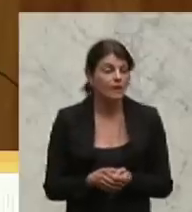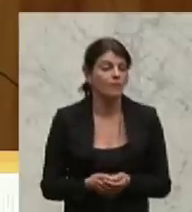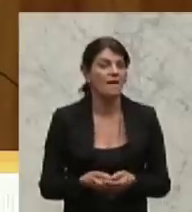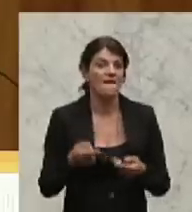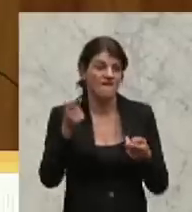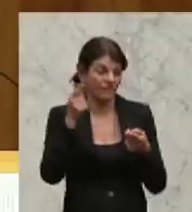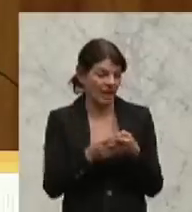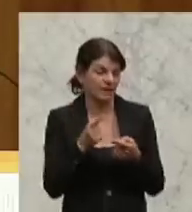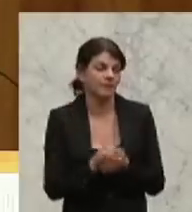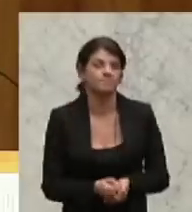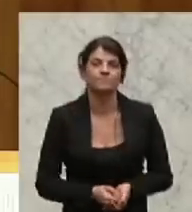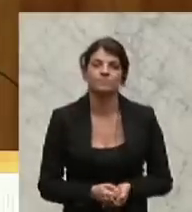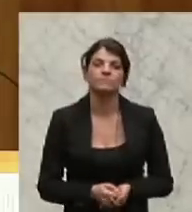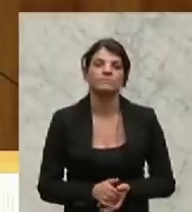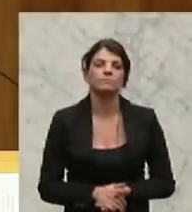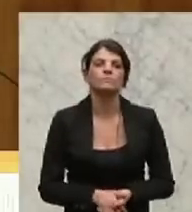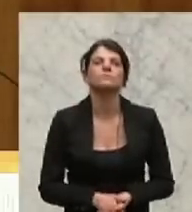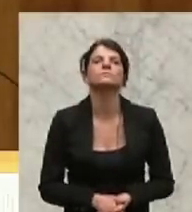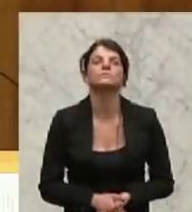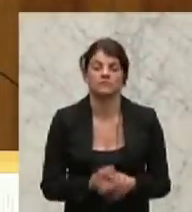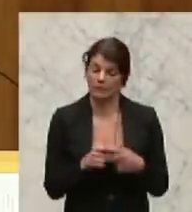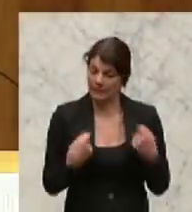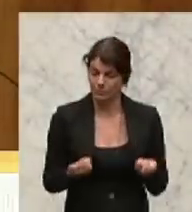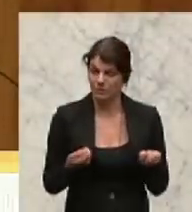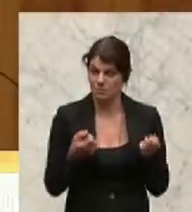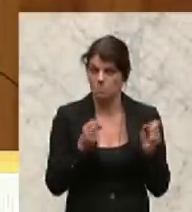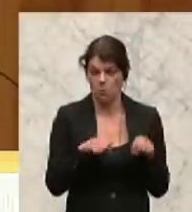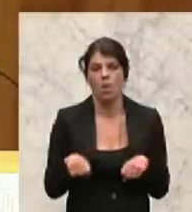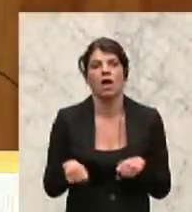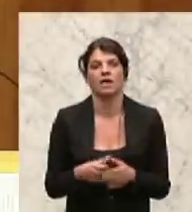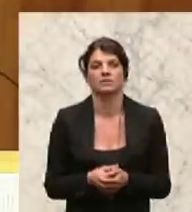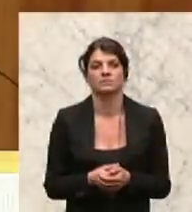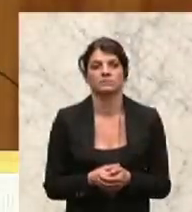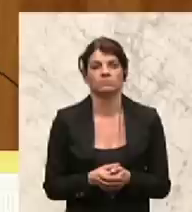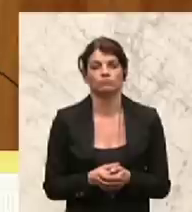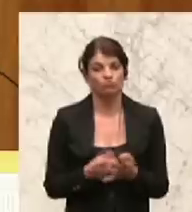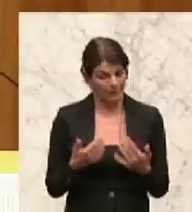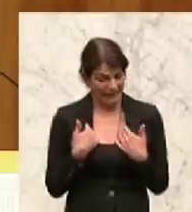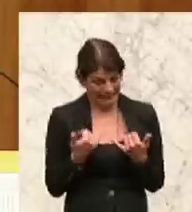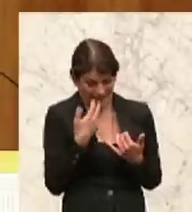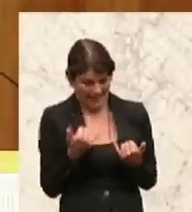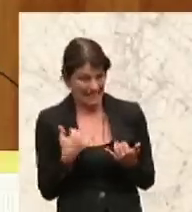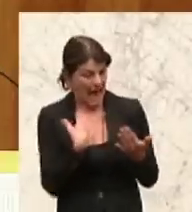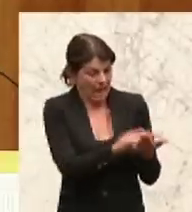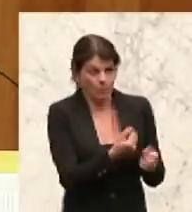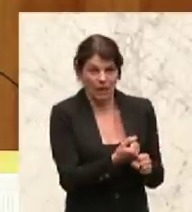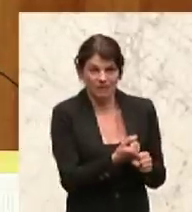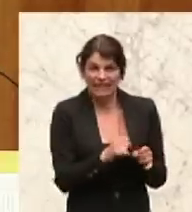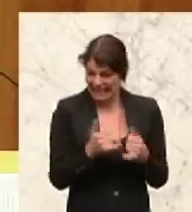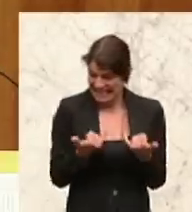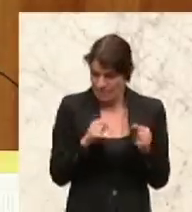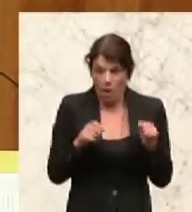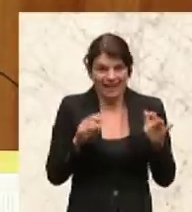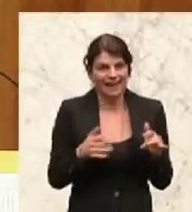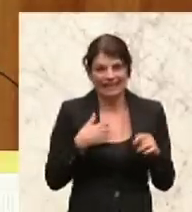Möglichkeit besteht, und dazu gibt es eben unser Angebot, dass wir hier noch retten, was zu retten ist,